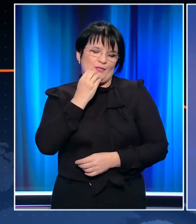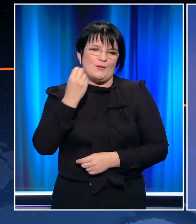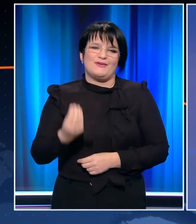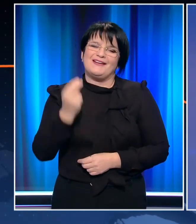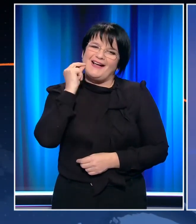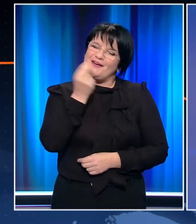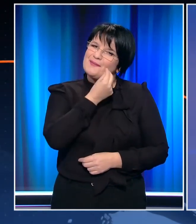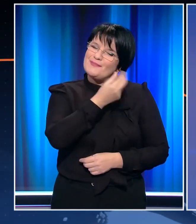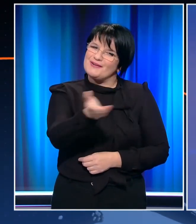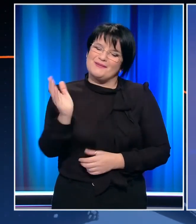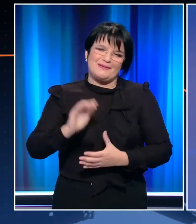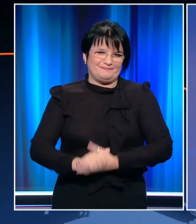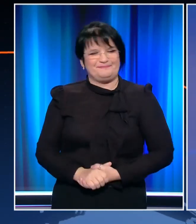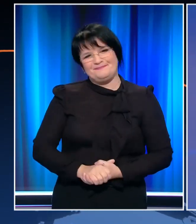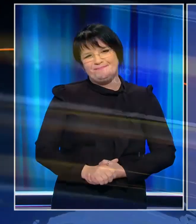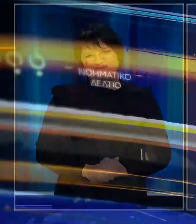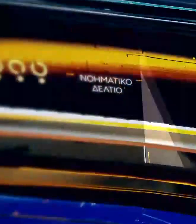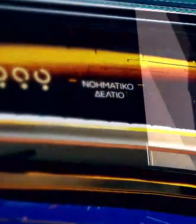Παπαδόπουλο. Καλό απόγευμα σε όλους.